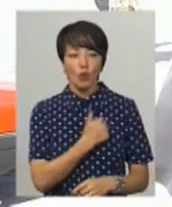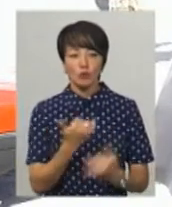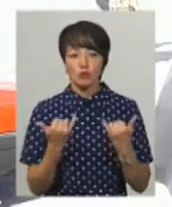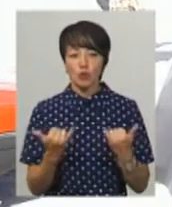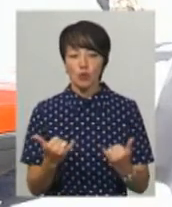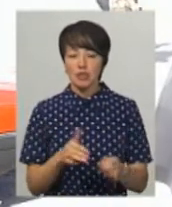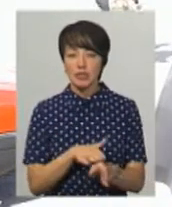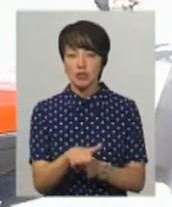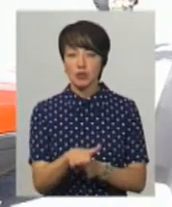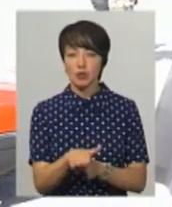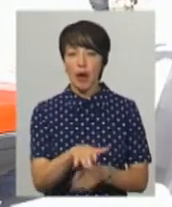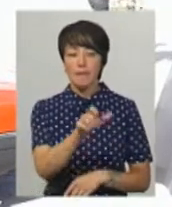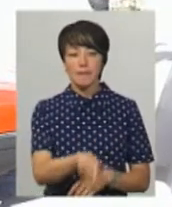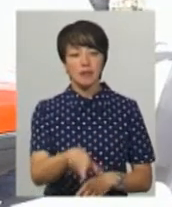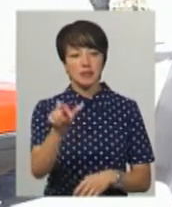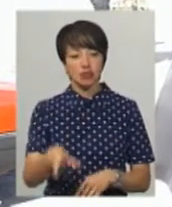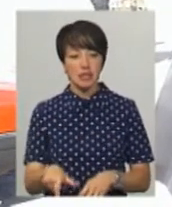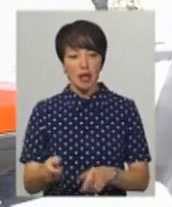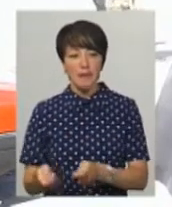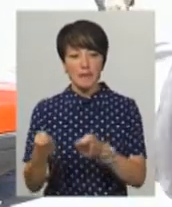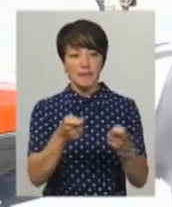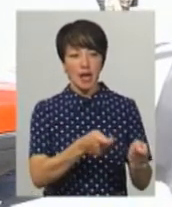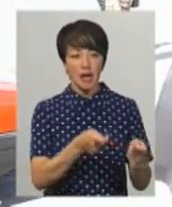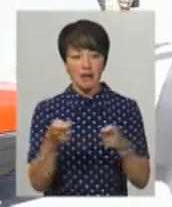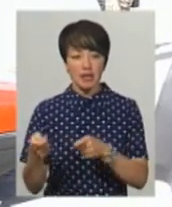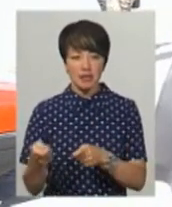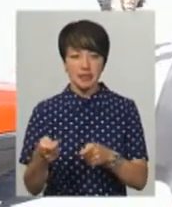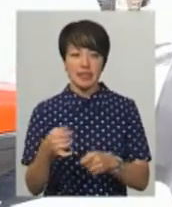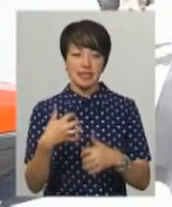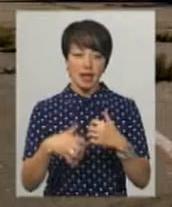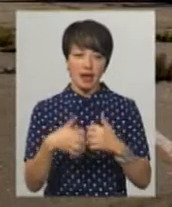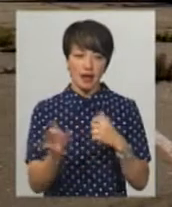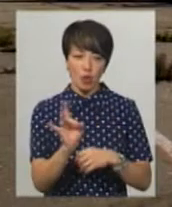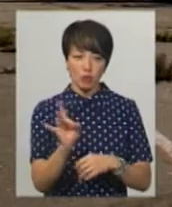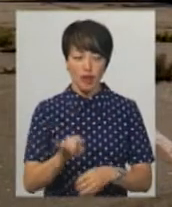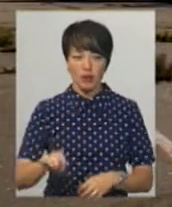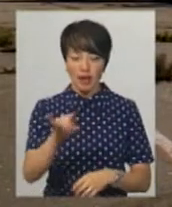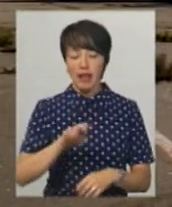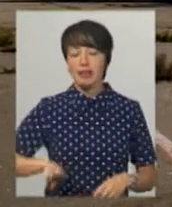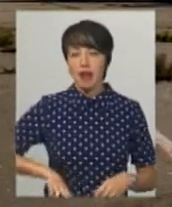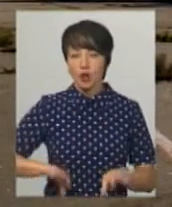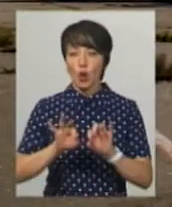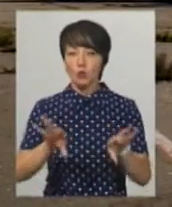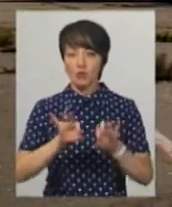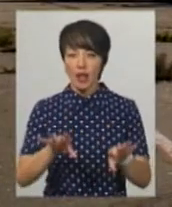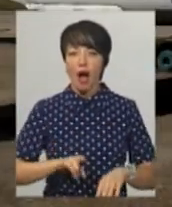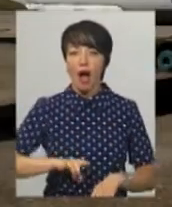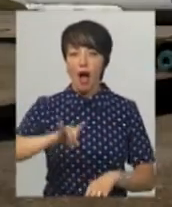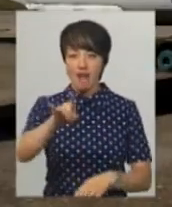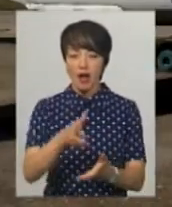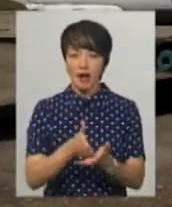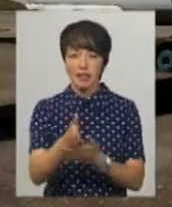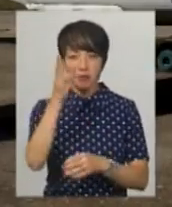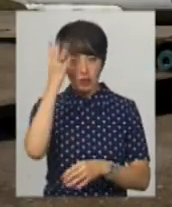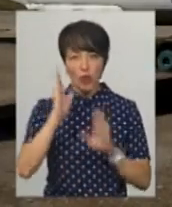і здійснювати пасажирськими перевезеннями і середньомагістральними літаками. Директор аеропорту розповідає, авіарейси Хмельницькому